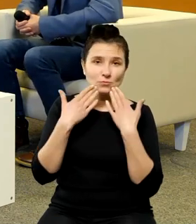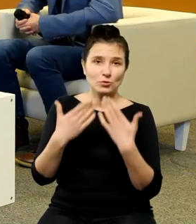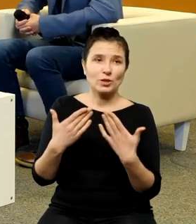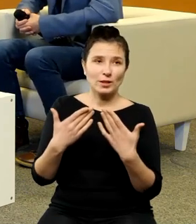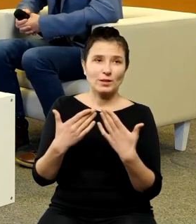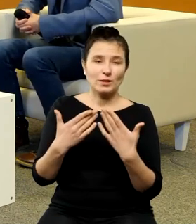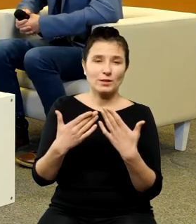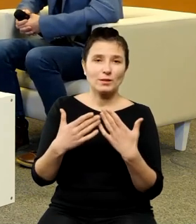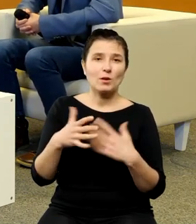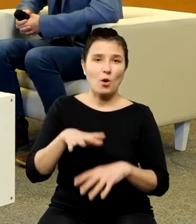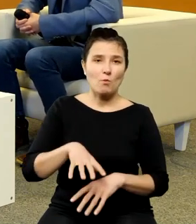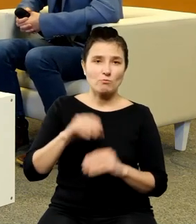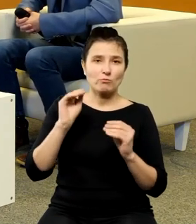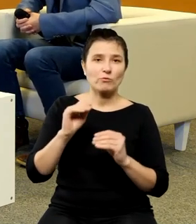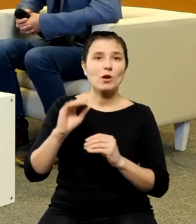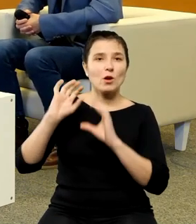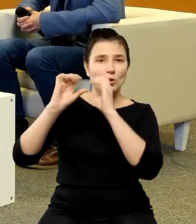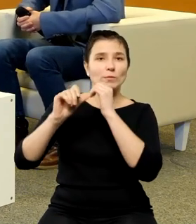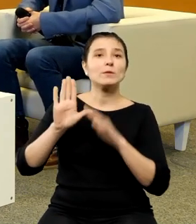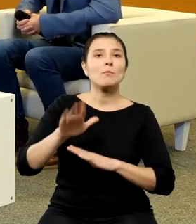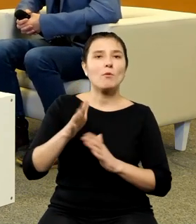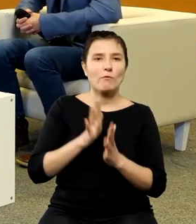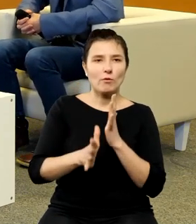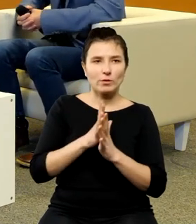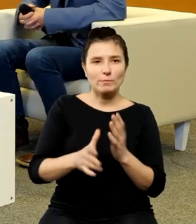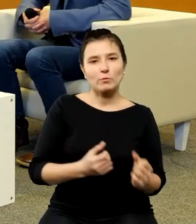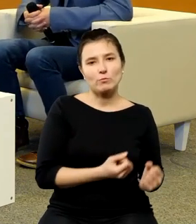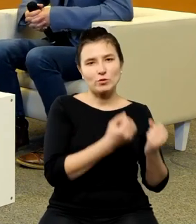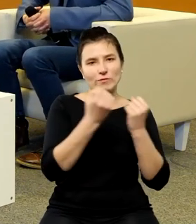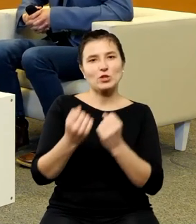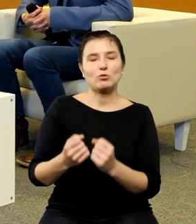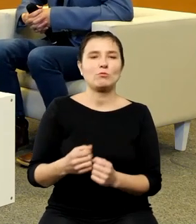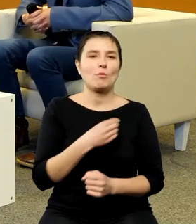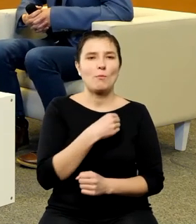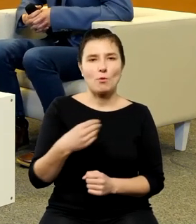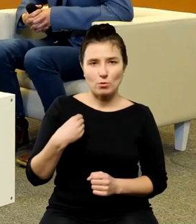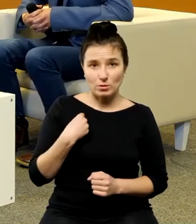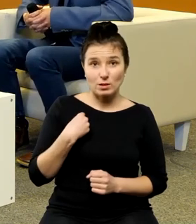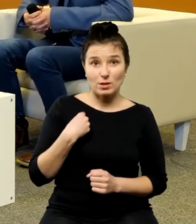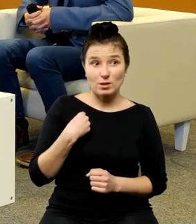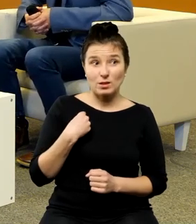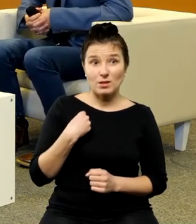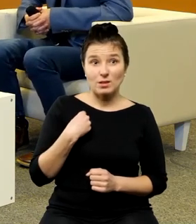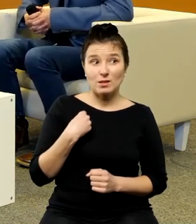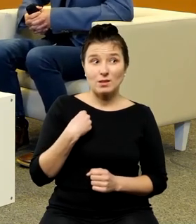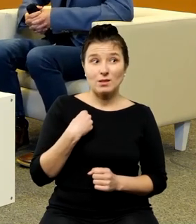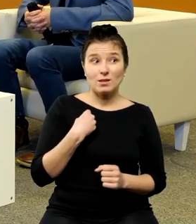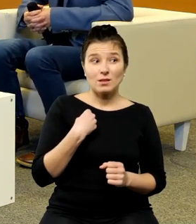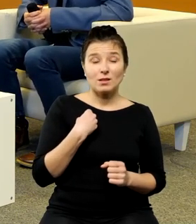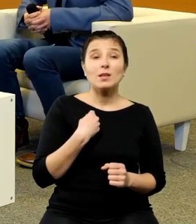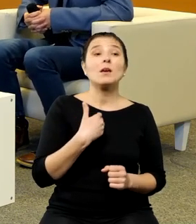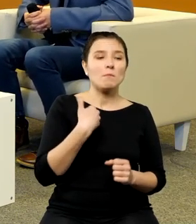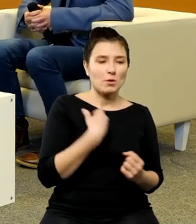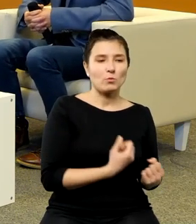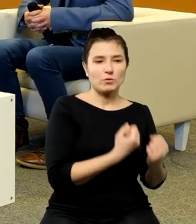obchodów kopernikańskich powojennych do Polski i od tej pory jest tam gdzie